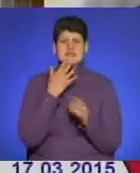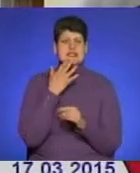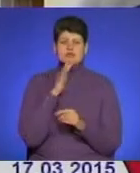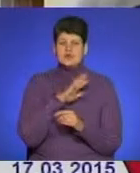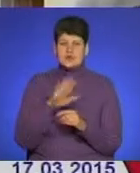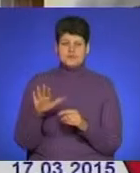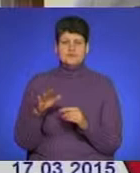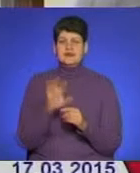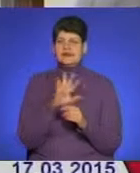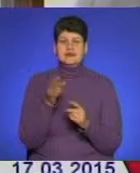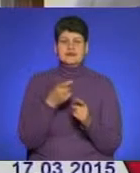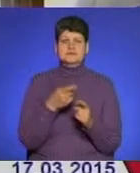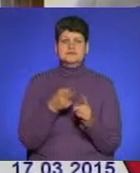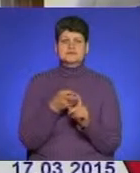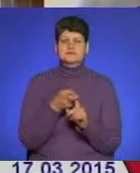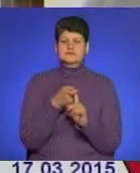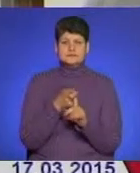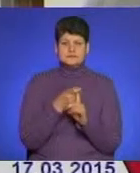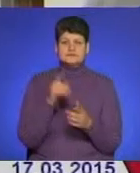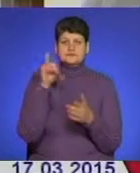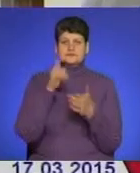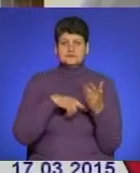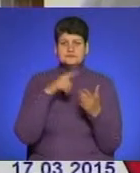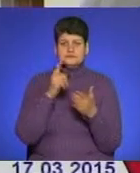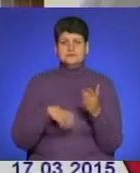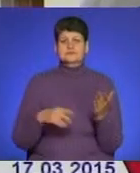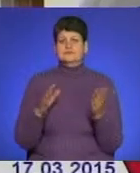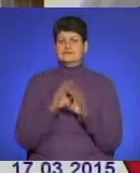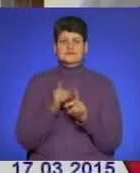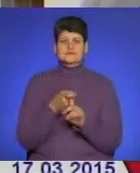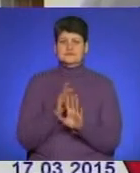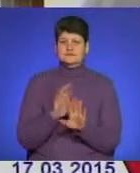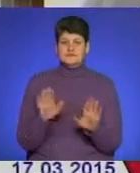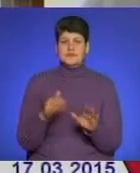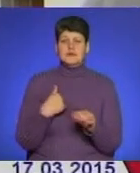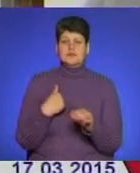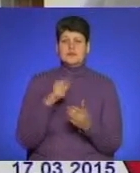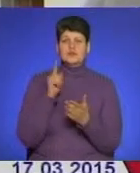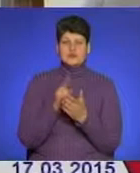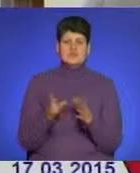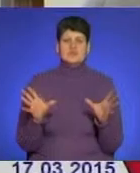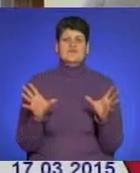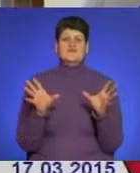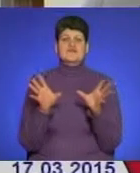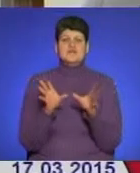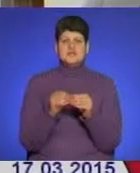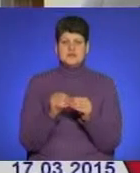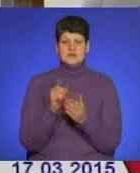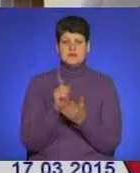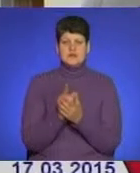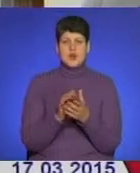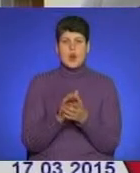незалежно від вірої сповідання, від конфесії. Нам повинні, ми всі повинні об'єднатися.